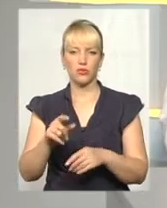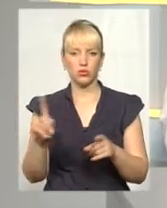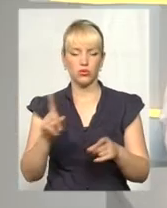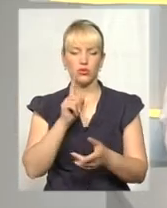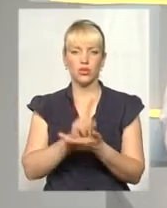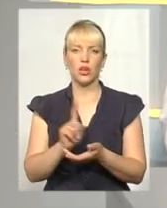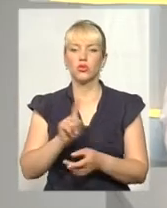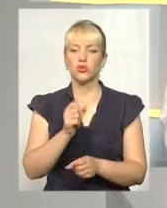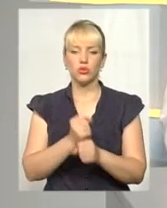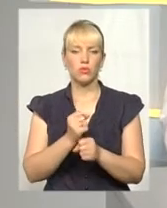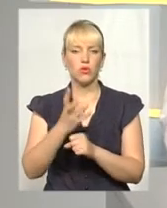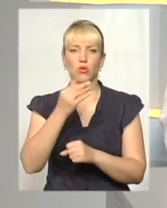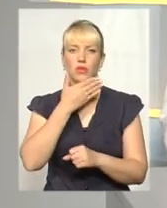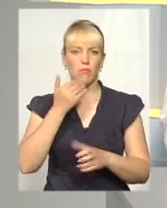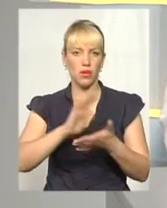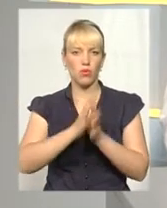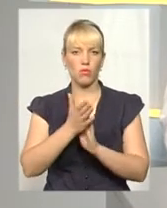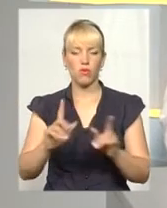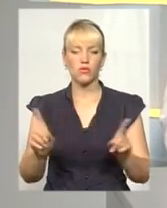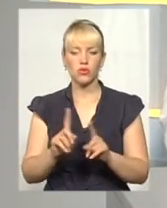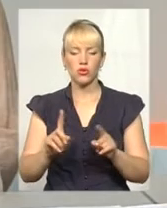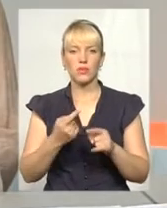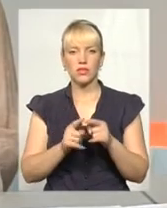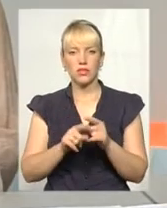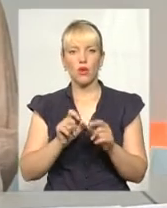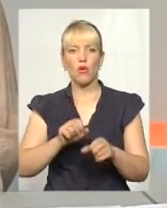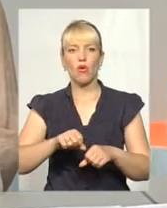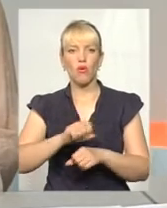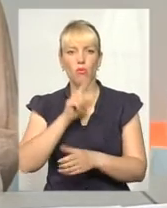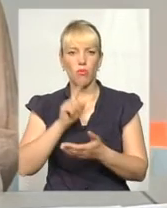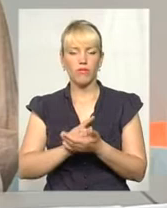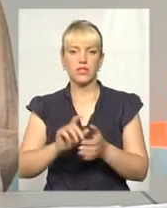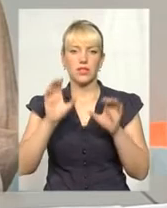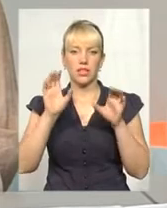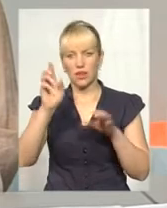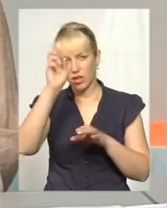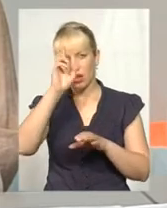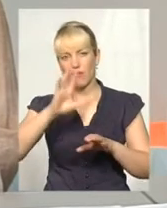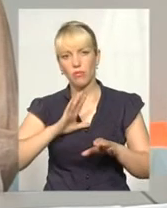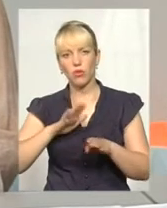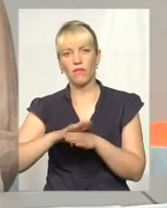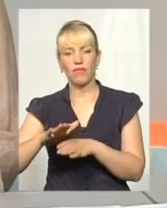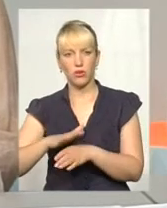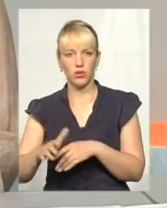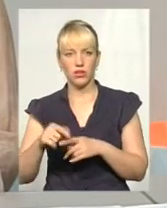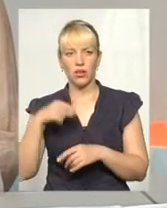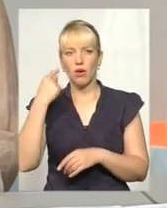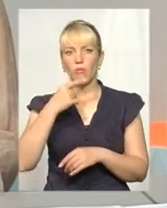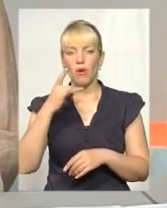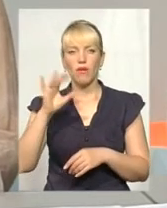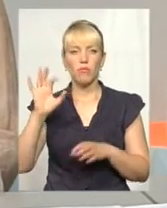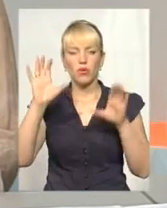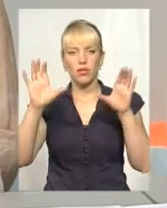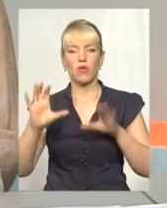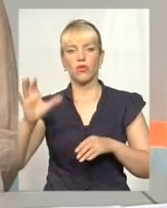для того, щоб ці обов'язки держави були виконані. Зокрема, я маю на увазі той закон про